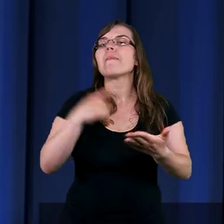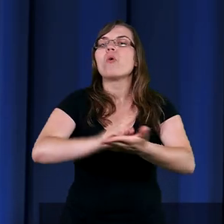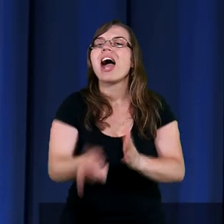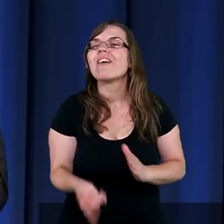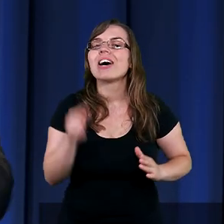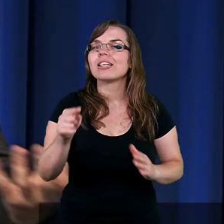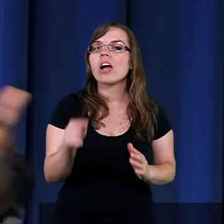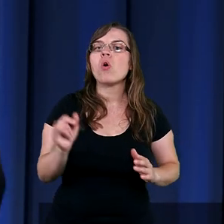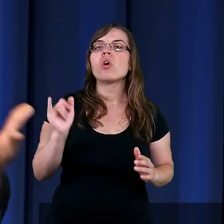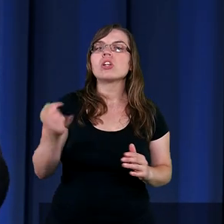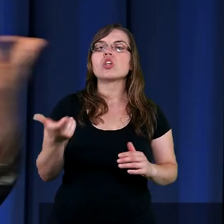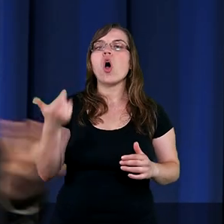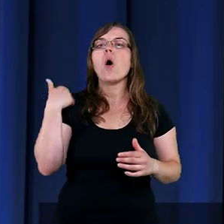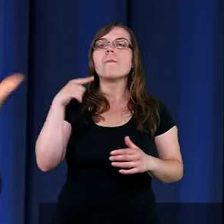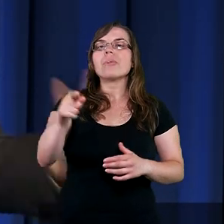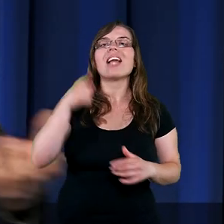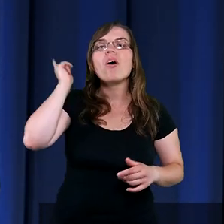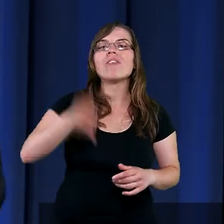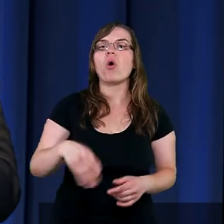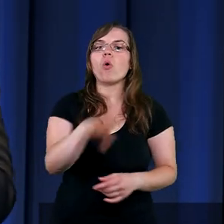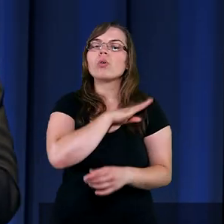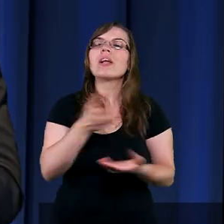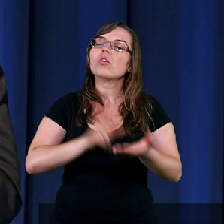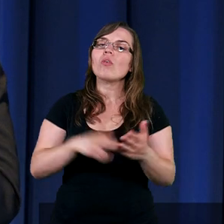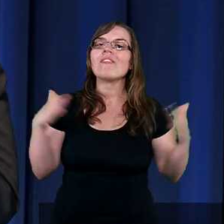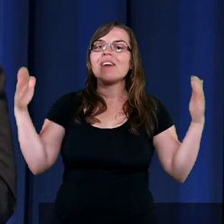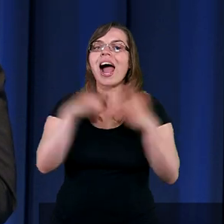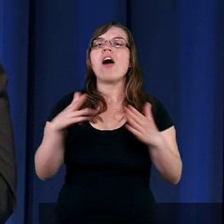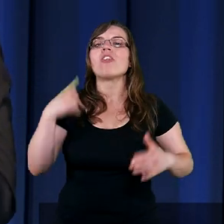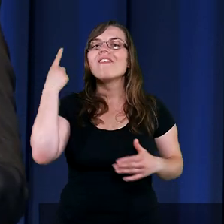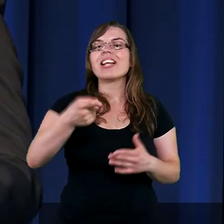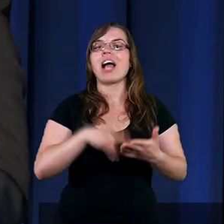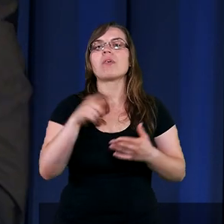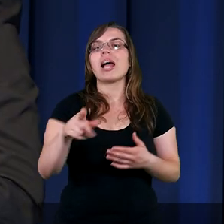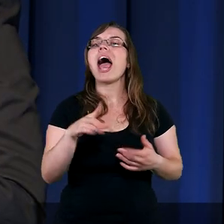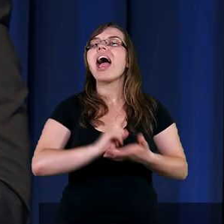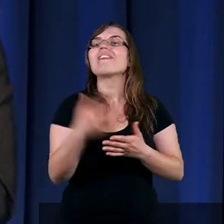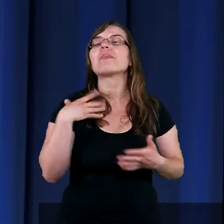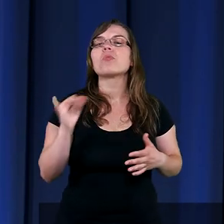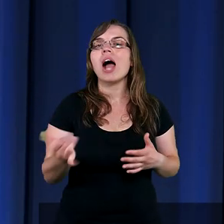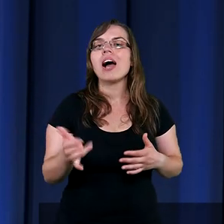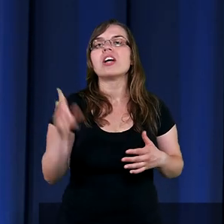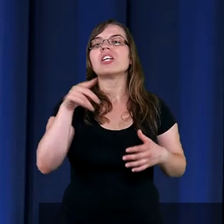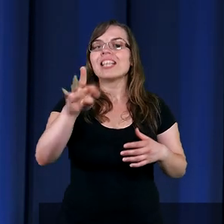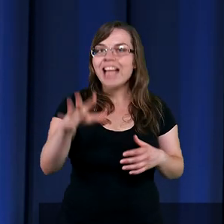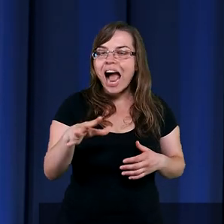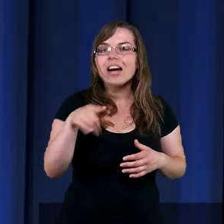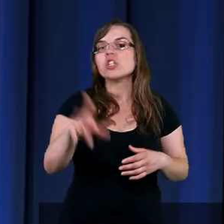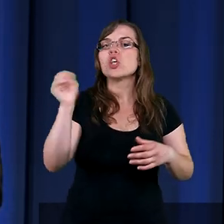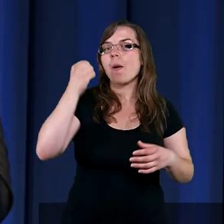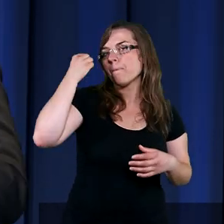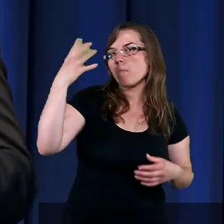tego? Jaki był efekt tego wyroku śmierci, który Faraon wydał? Efekt był taki, że Mojżesz,